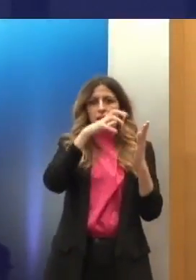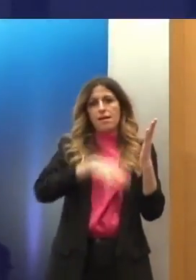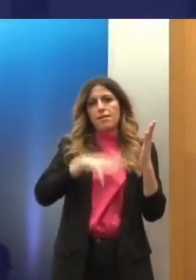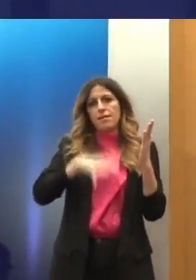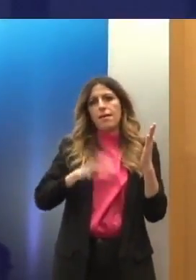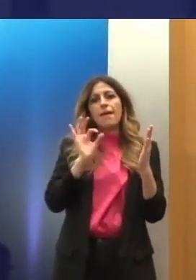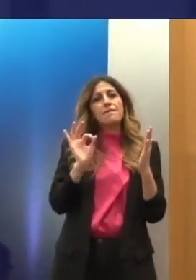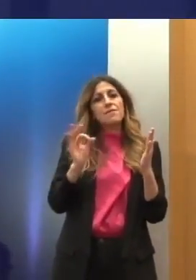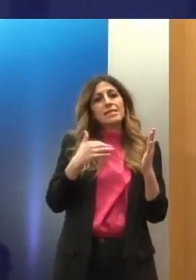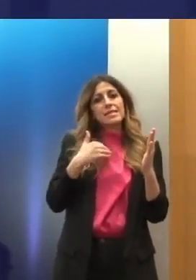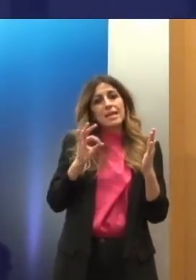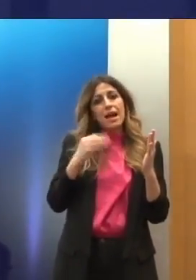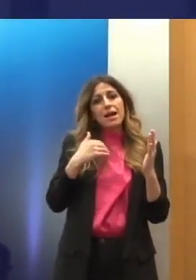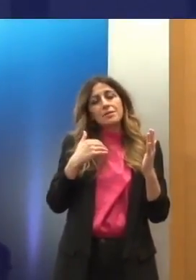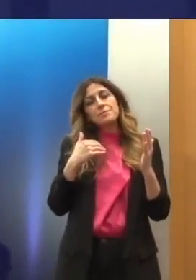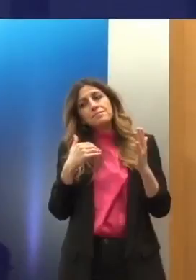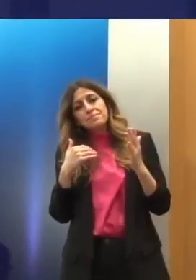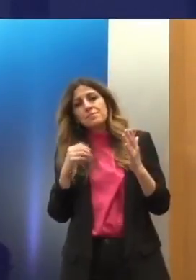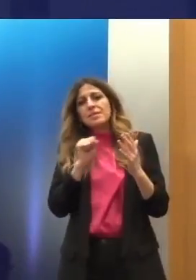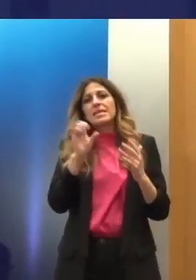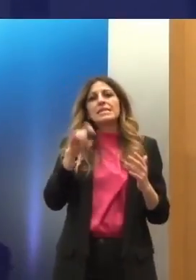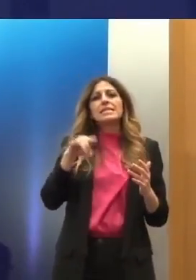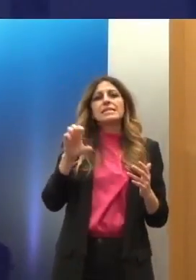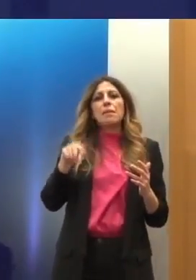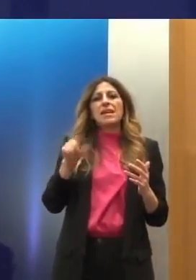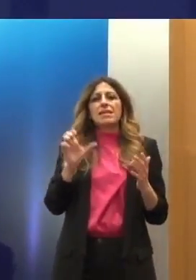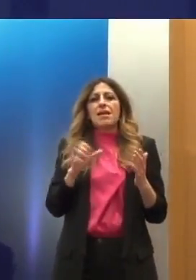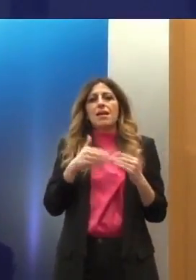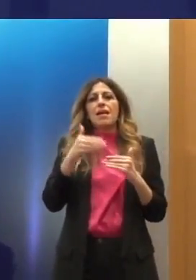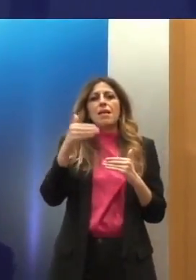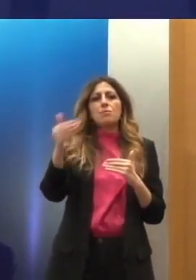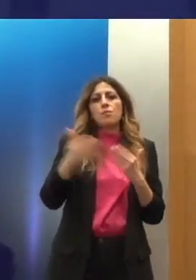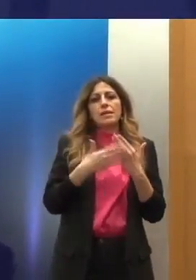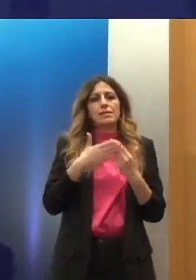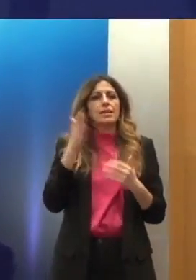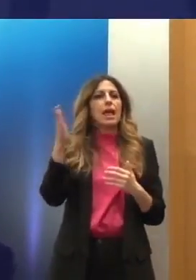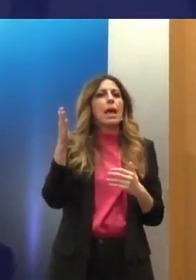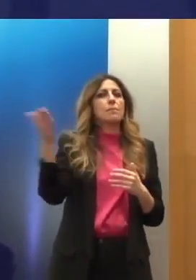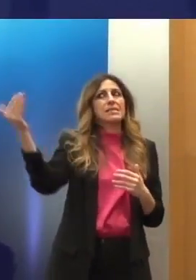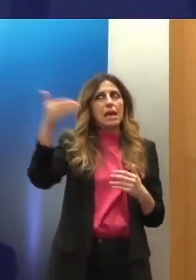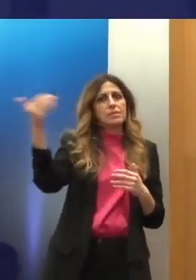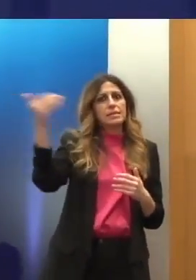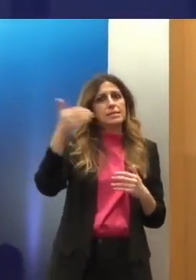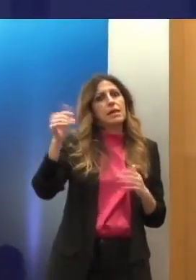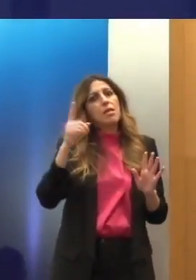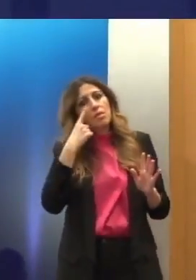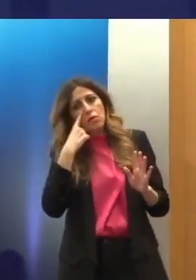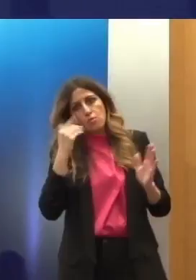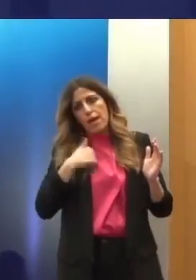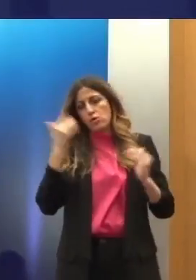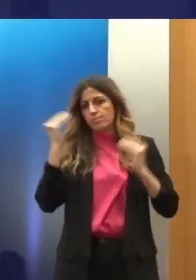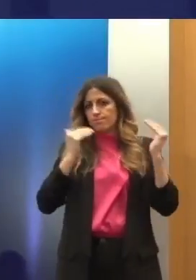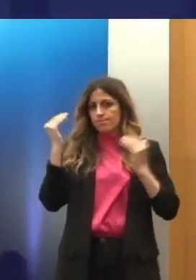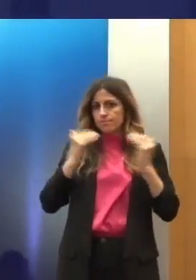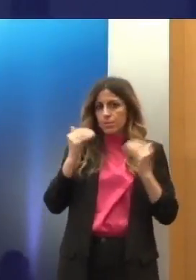μετά για τις επόμενες επισκέψεις της ΣΕΠΕΤΕ στο σχόλειό μου που ήρθαν στην Ελλάδα και γίνεται μια μεταστροφή των